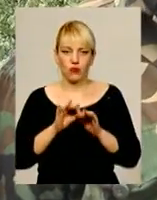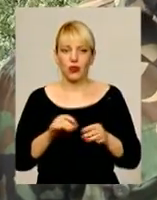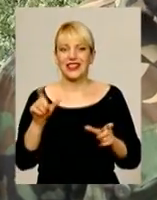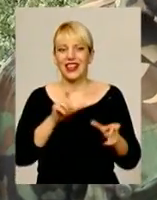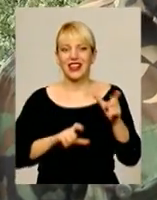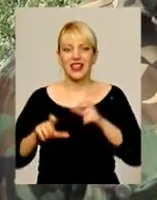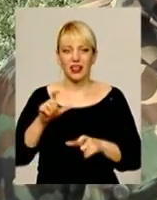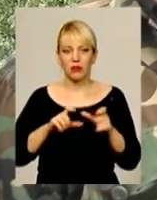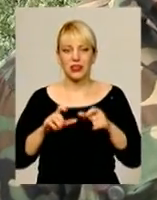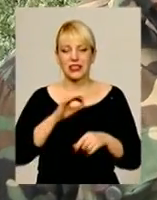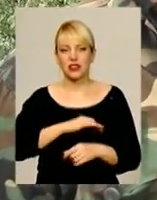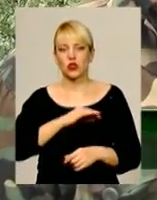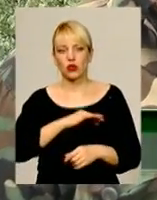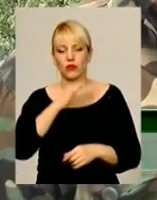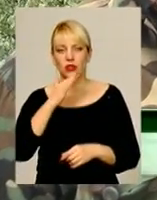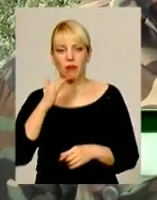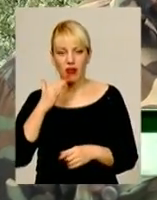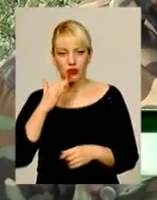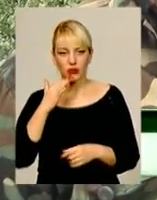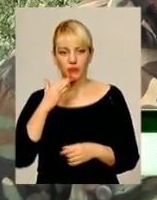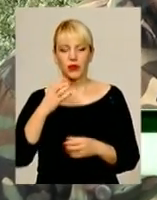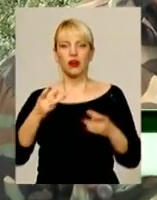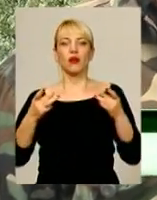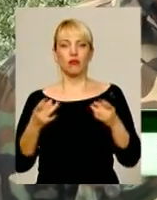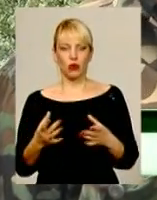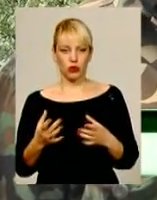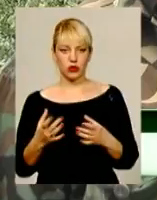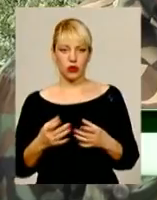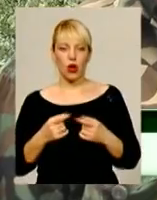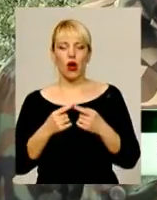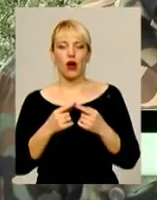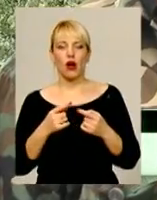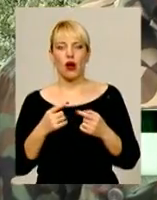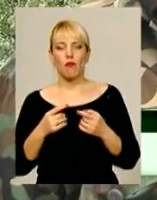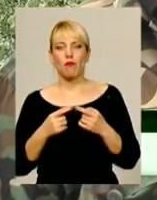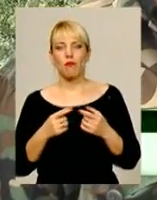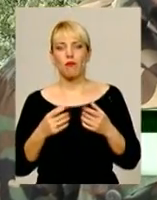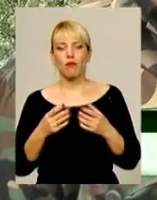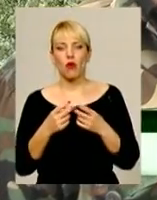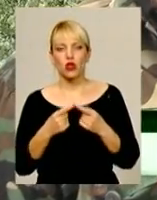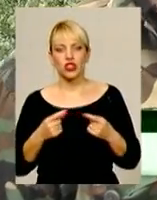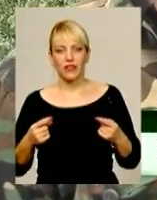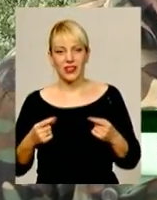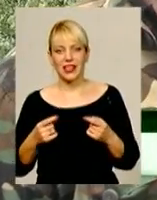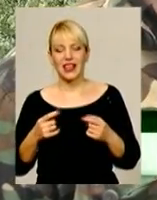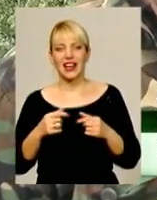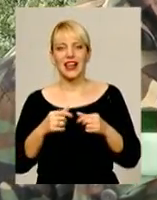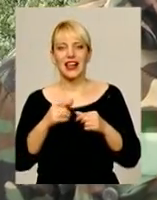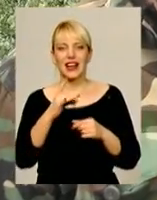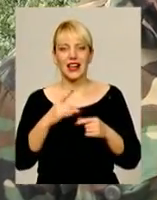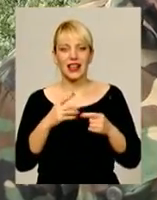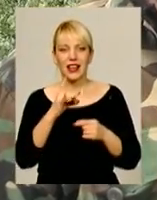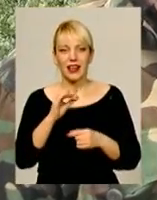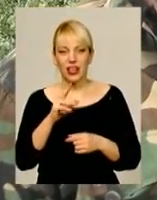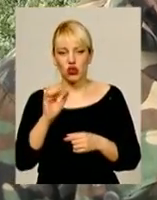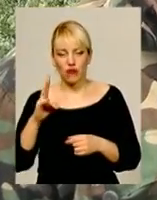застосовується багато. Просто поживні речовини цукровим бурякам видаються такі, які